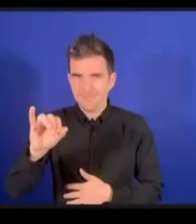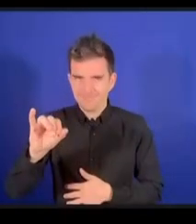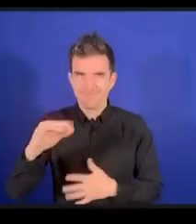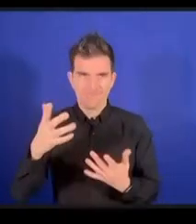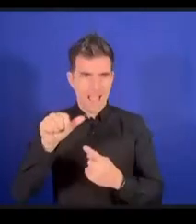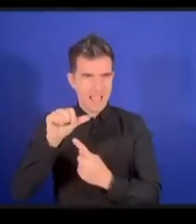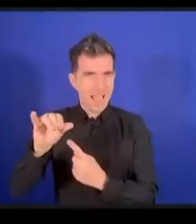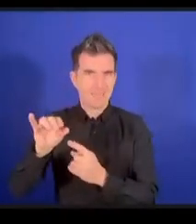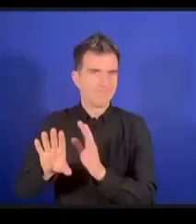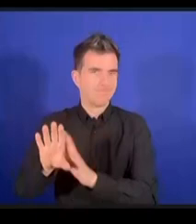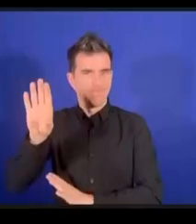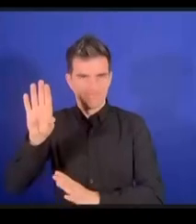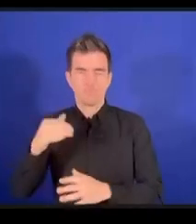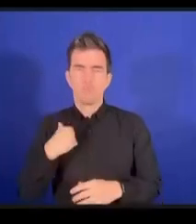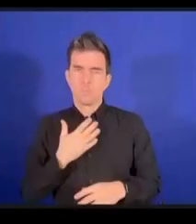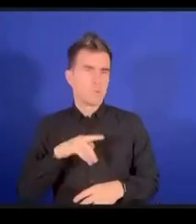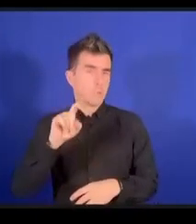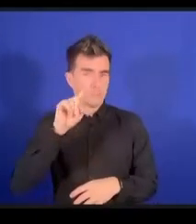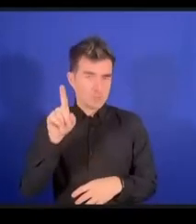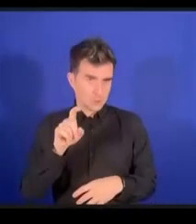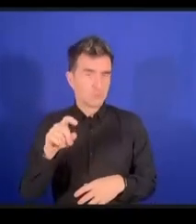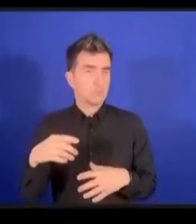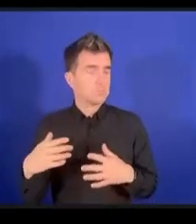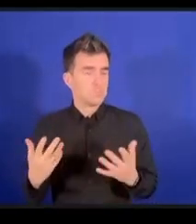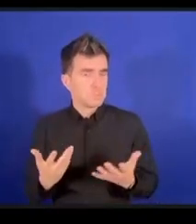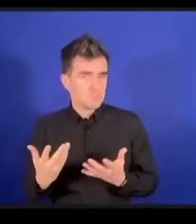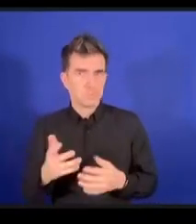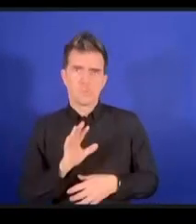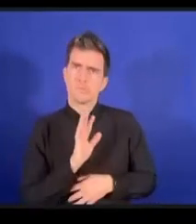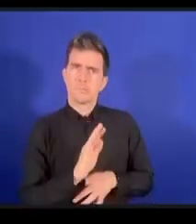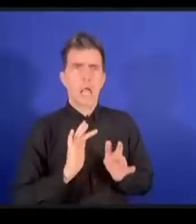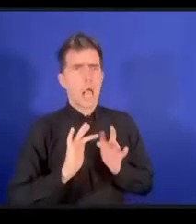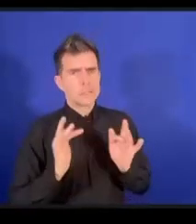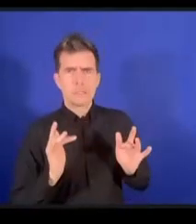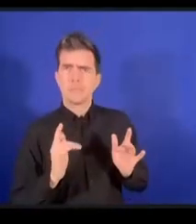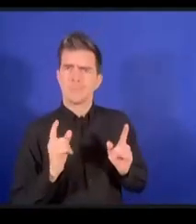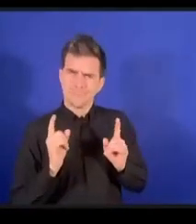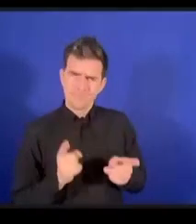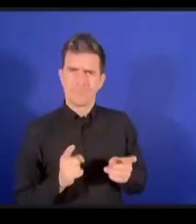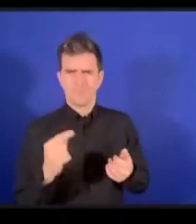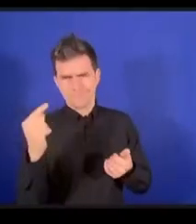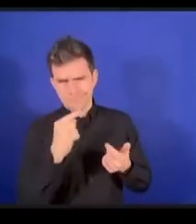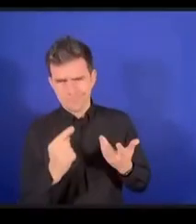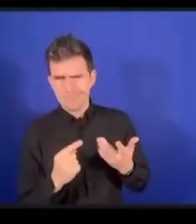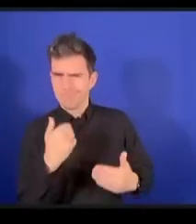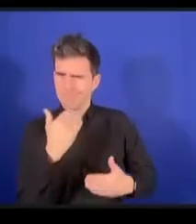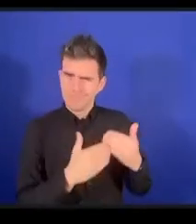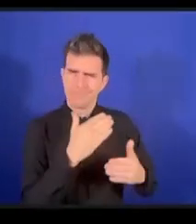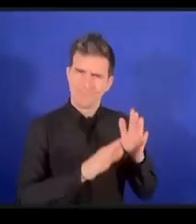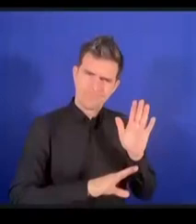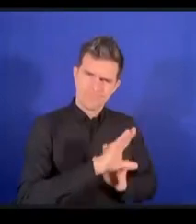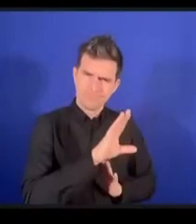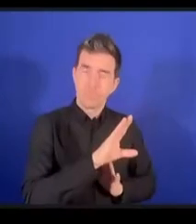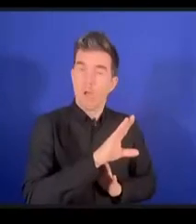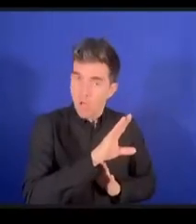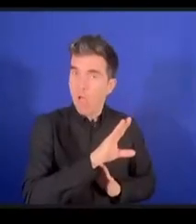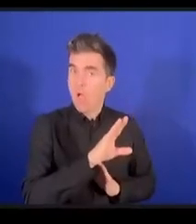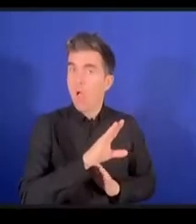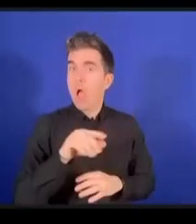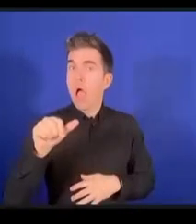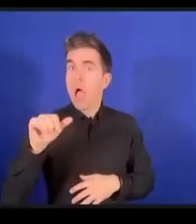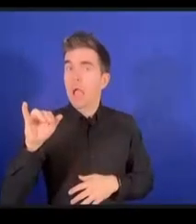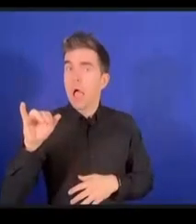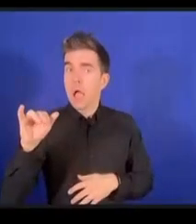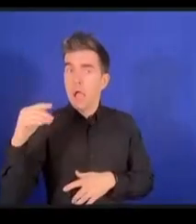pour les valeurs de l'Internet dans les systèmes d'intelligence artificielle ou bien comment nous